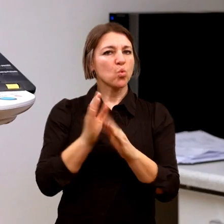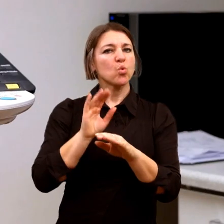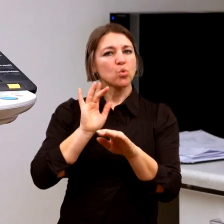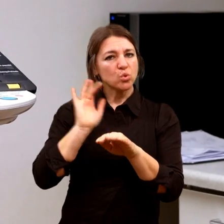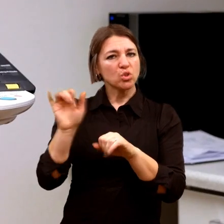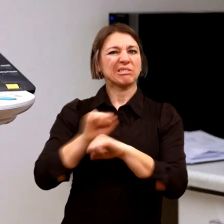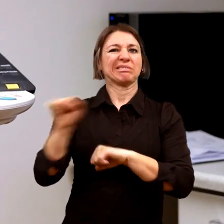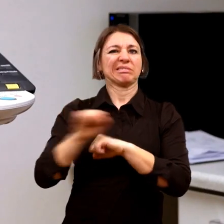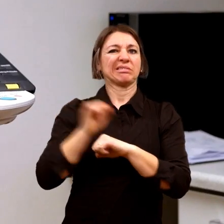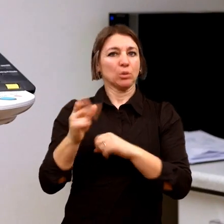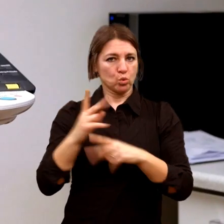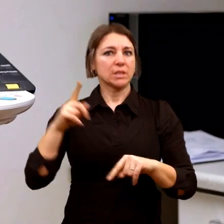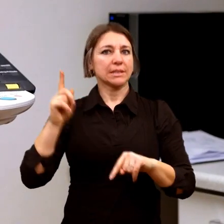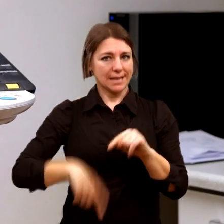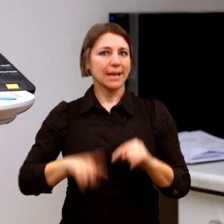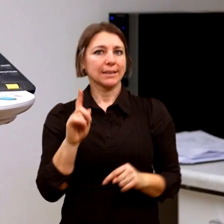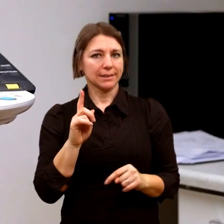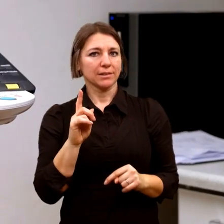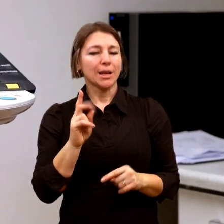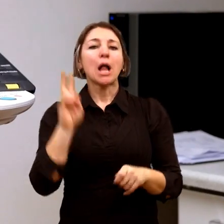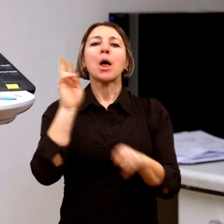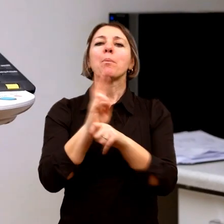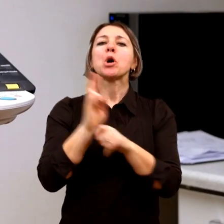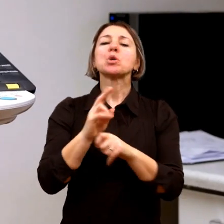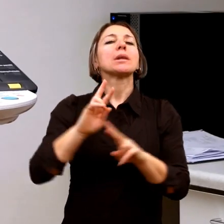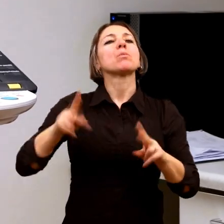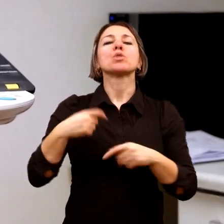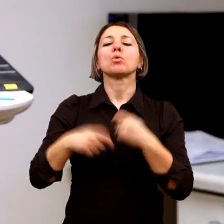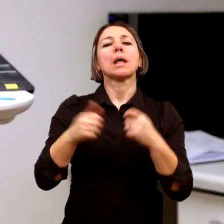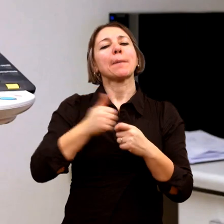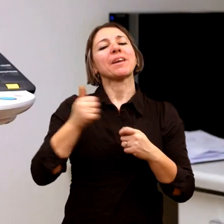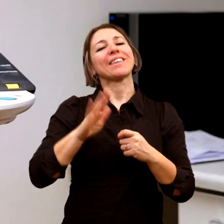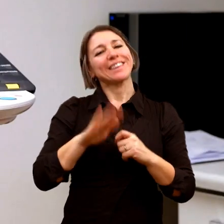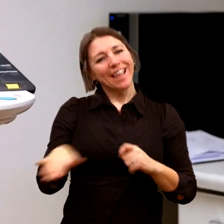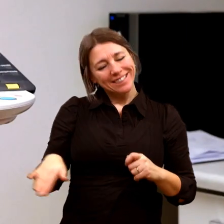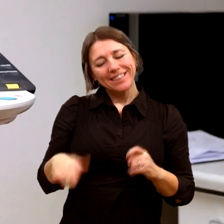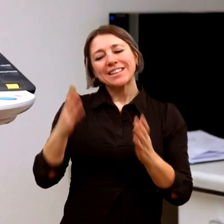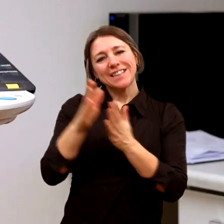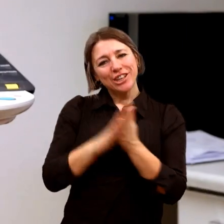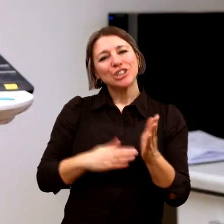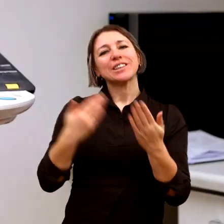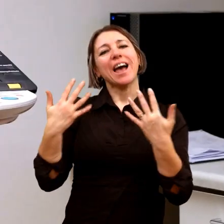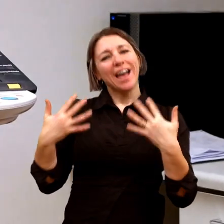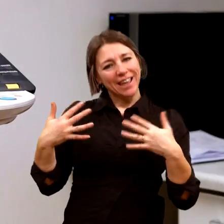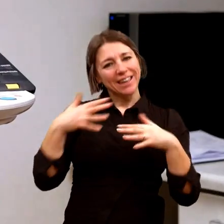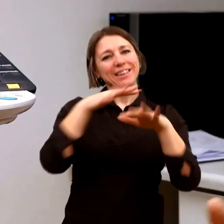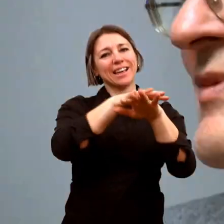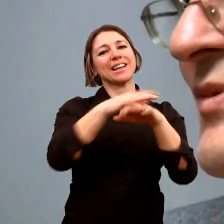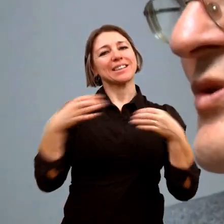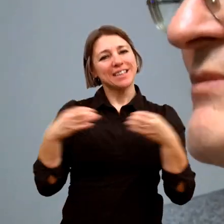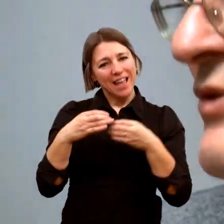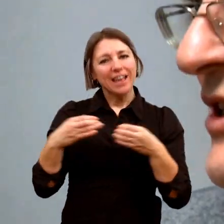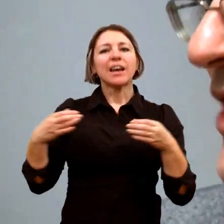opatrně tohle posuzovat. No jo, ale my nemůžeme přece něco rozjet, aby se nám to potom zkazilo.